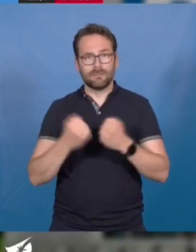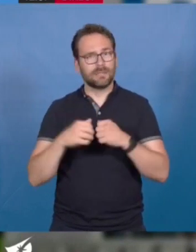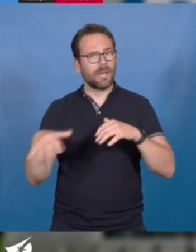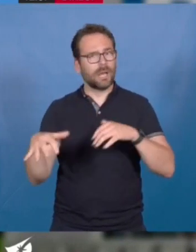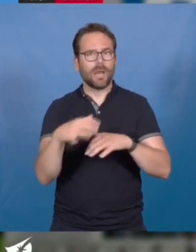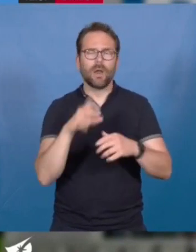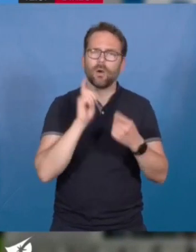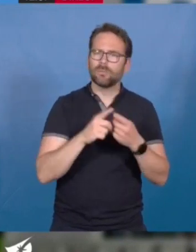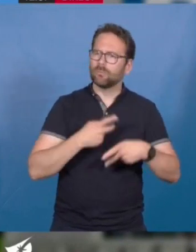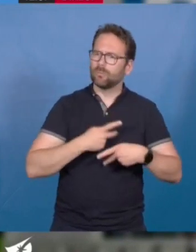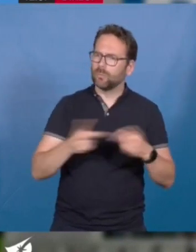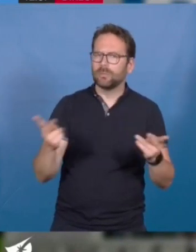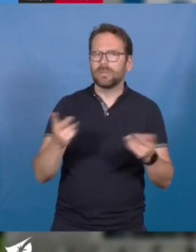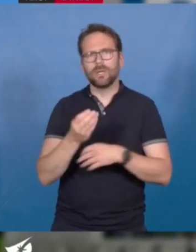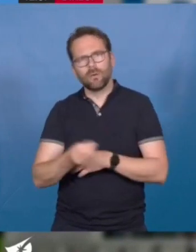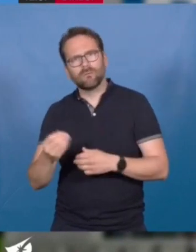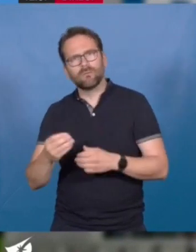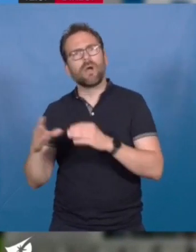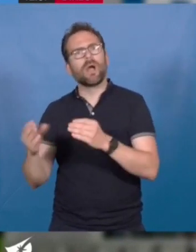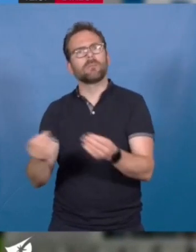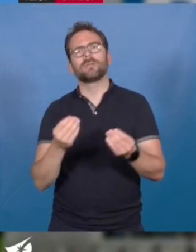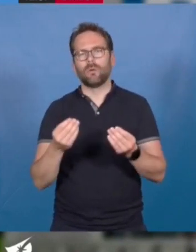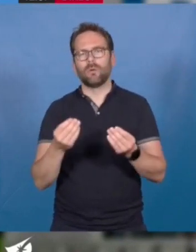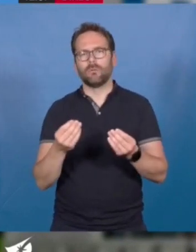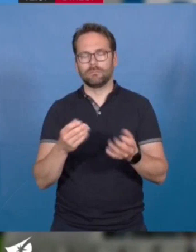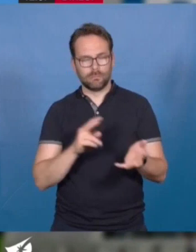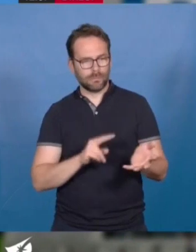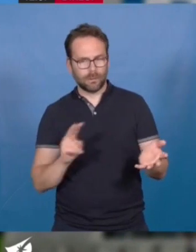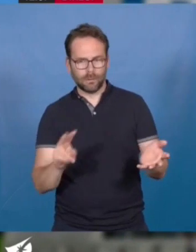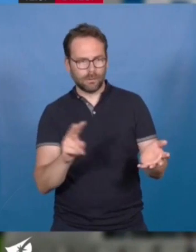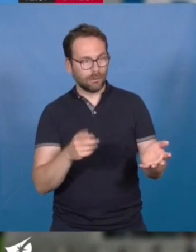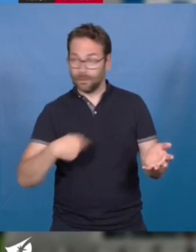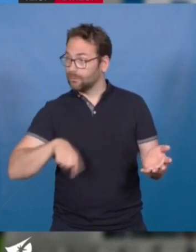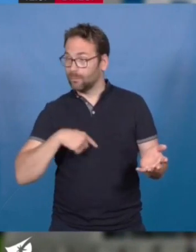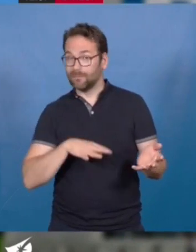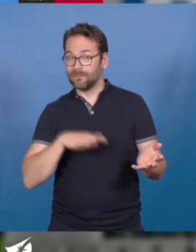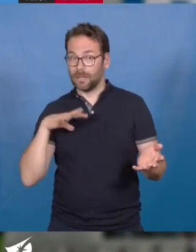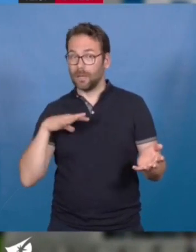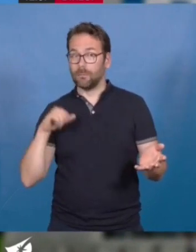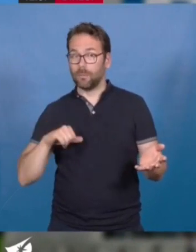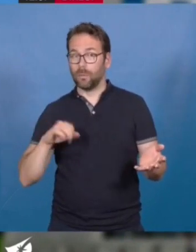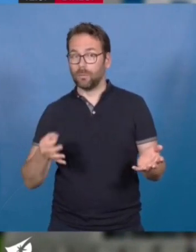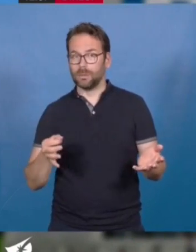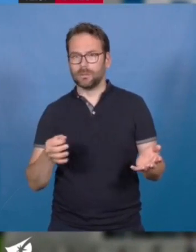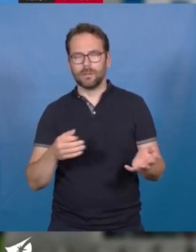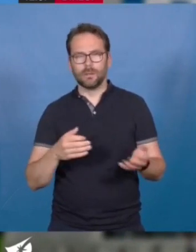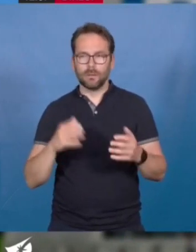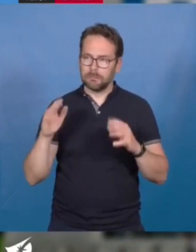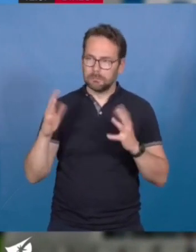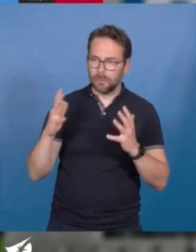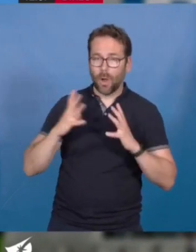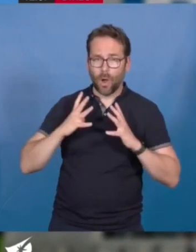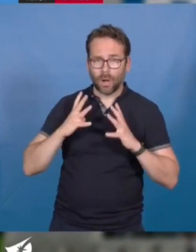enfants et les habitants de cette métropole. De ça, je crois qu'on peut être très fiers, et je salue l'engagement et le courage politique